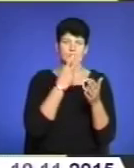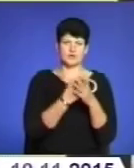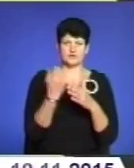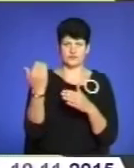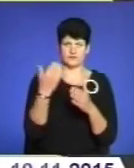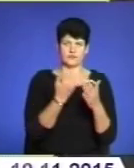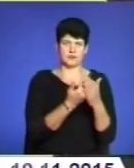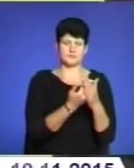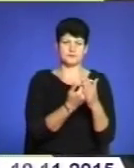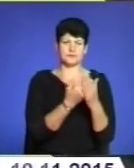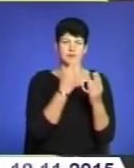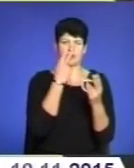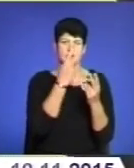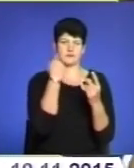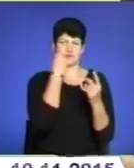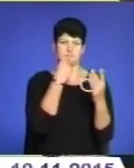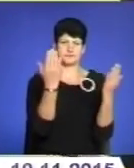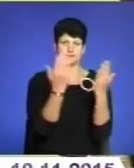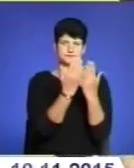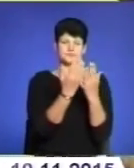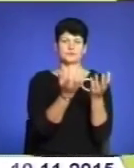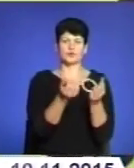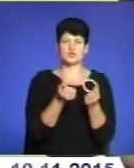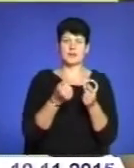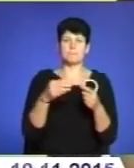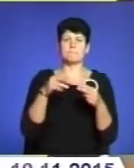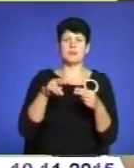він, дивляться на його фізіономію, він получає логін і пароль.